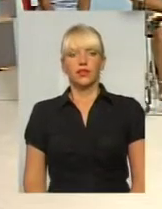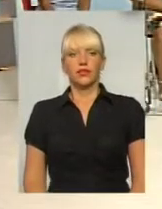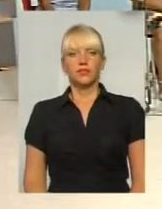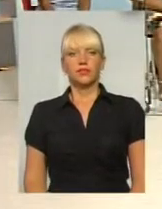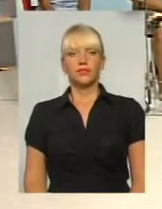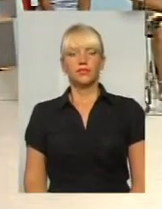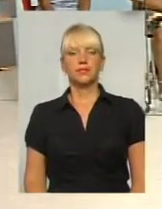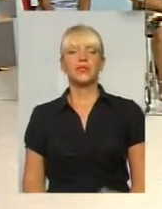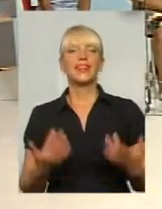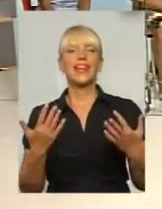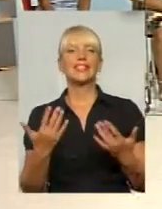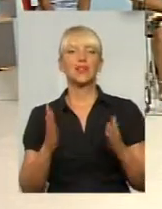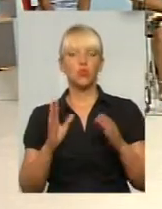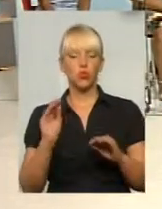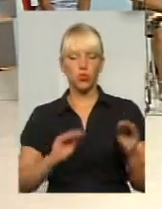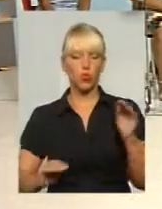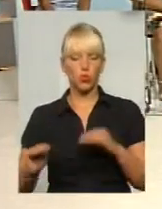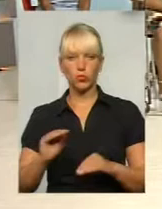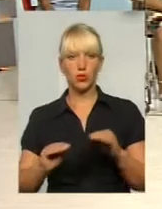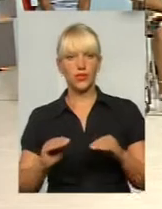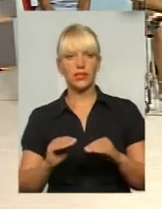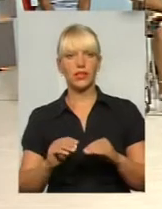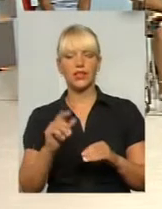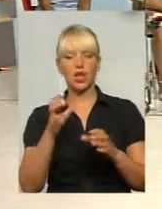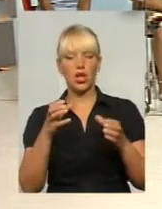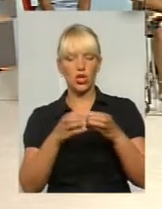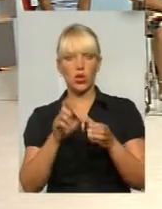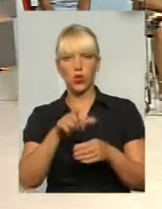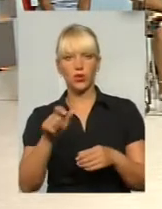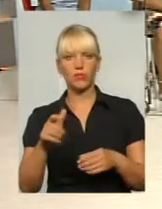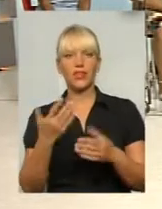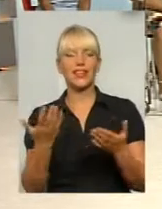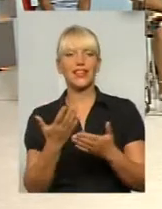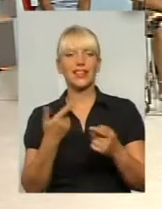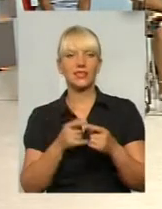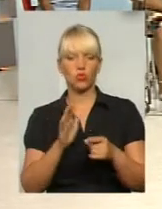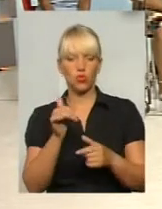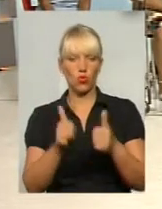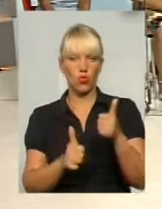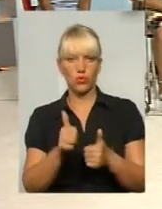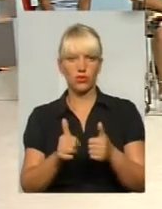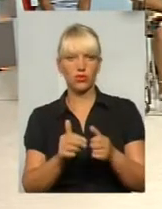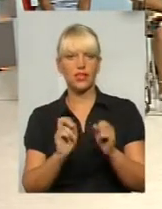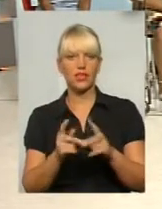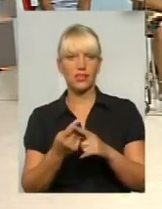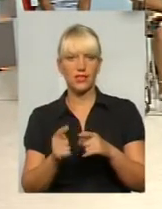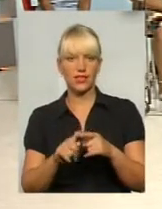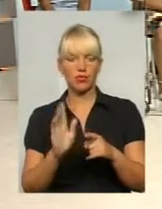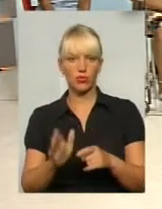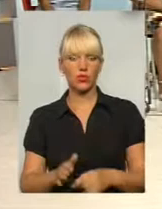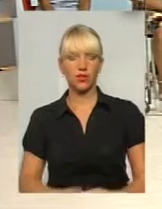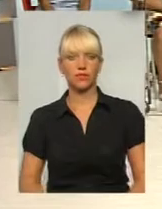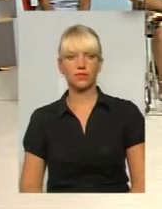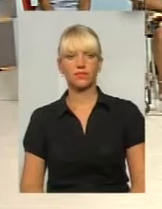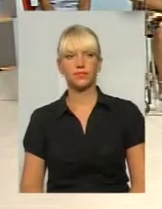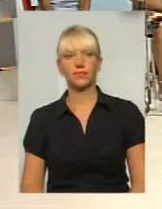Питання, наскільки буде комплектований штат людьми і в який спосіб цей конкурс буде відбуватись? Дякую. Ми вас почули. Це